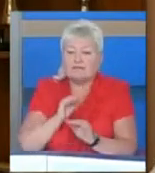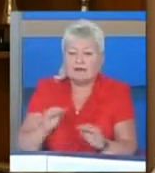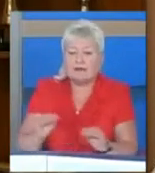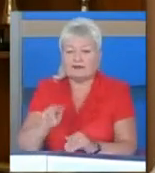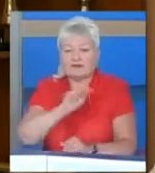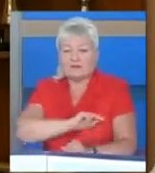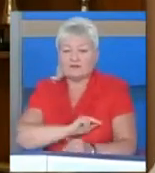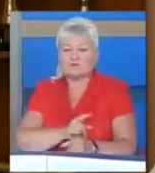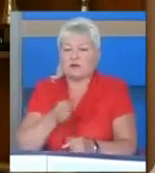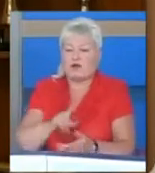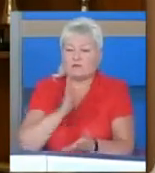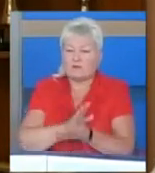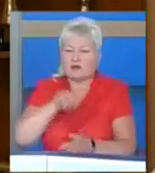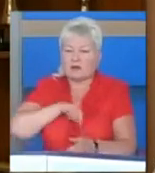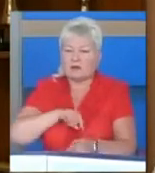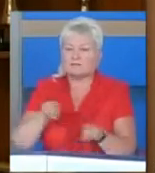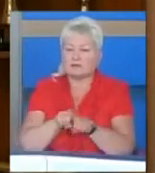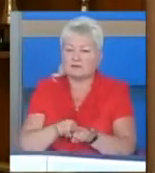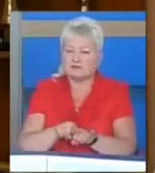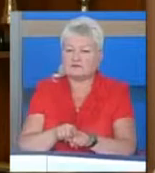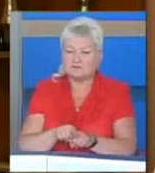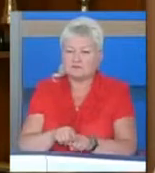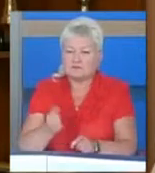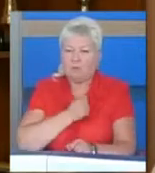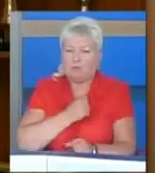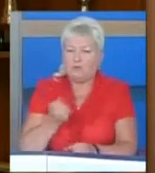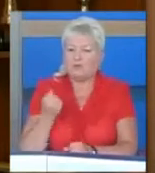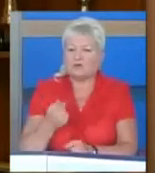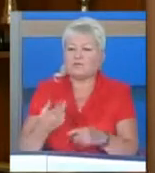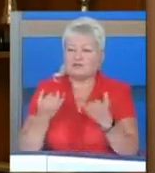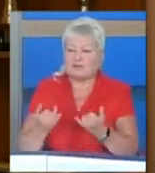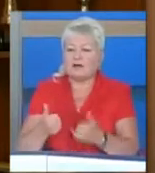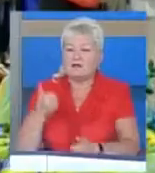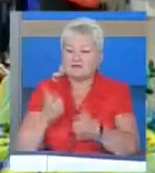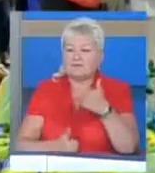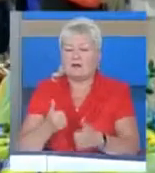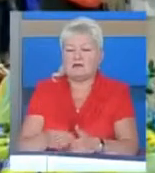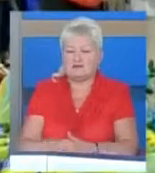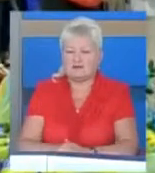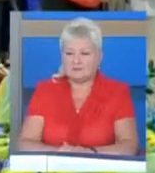але має характер такий бойовий, для змагань настроюється і виграє.